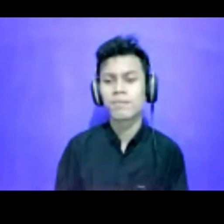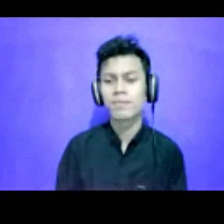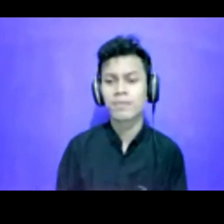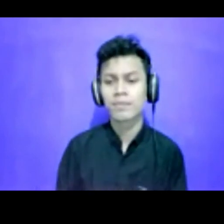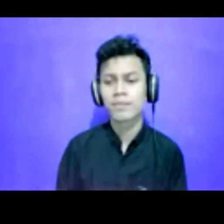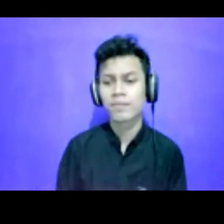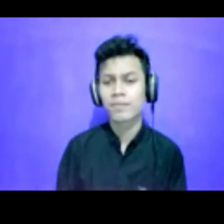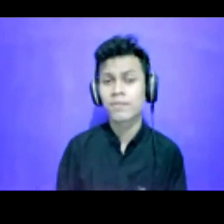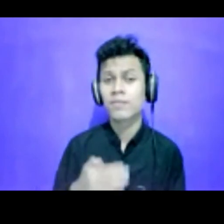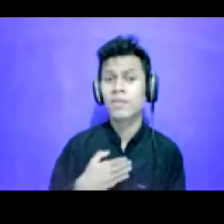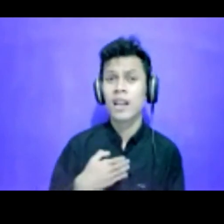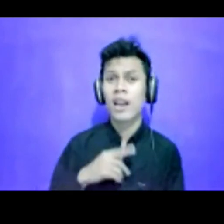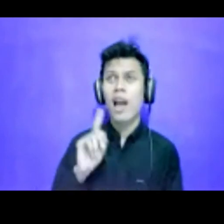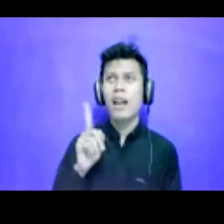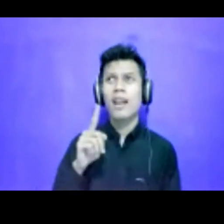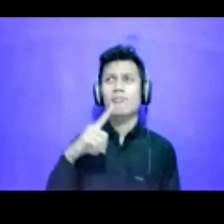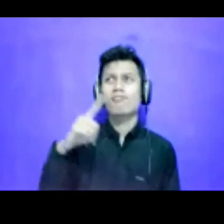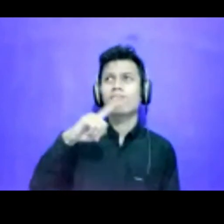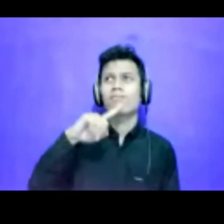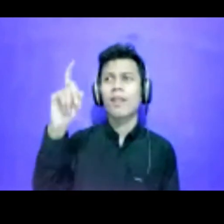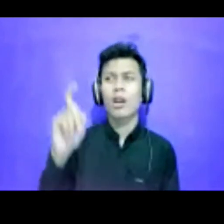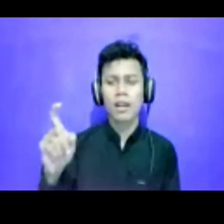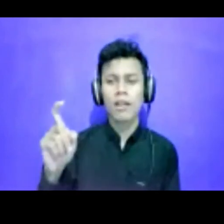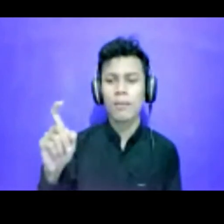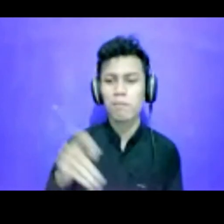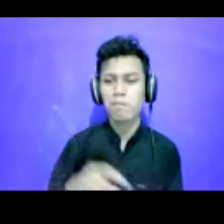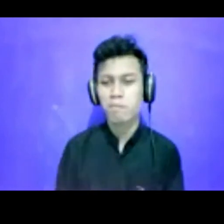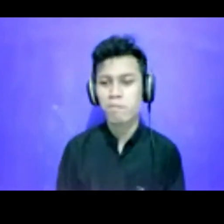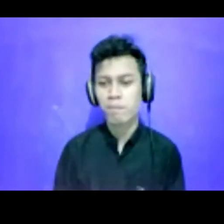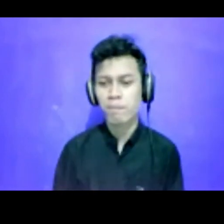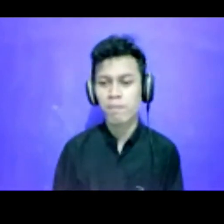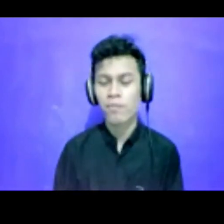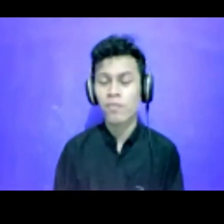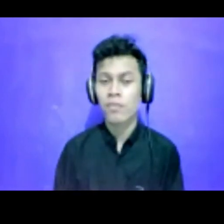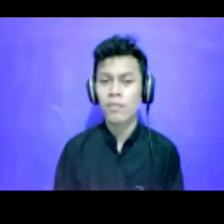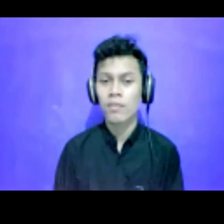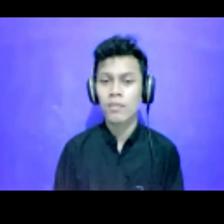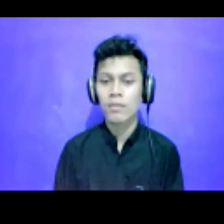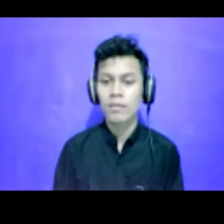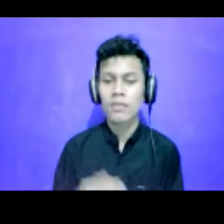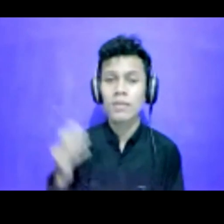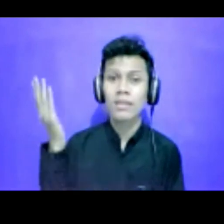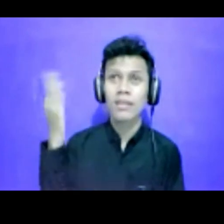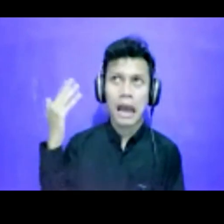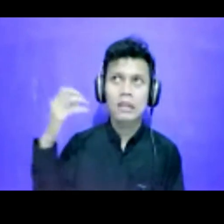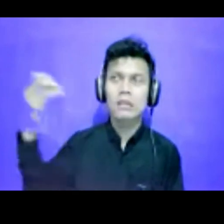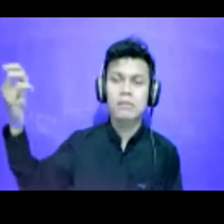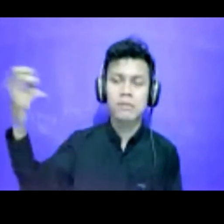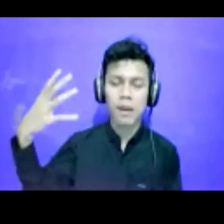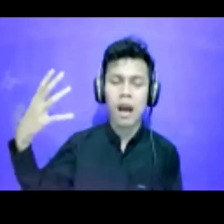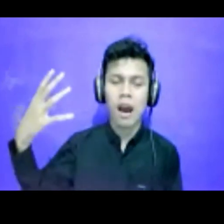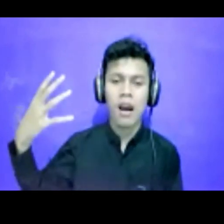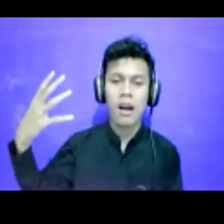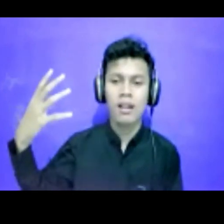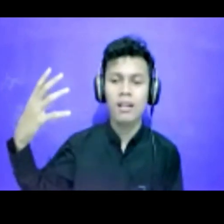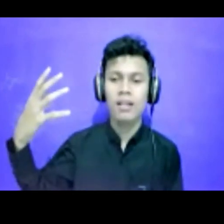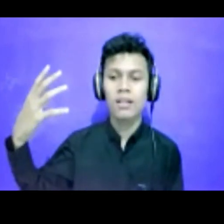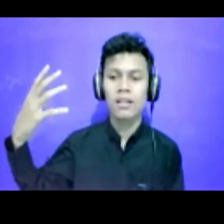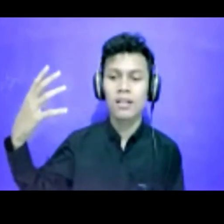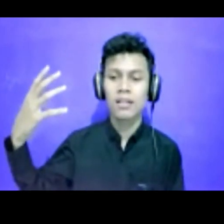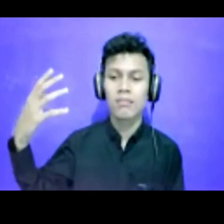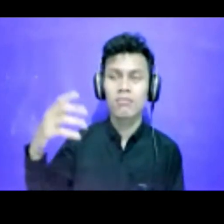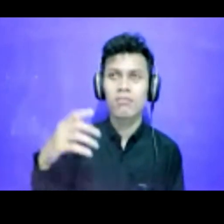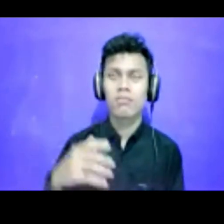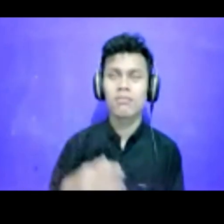Saya punya satu pertanyaan begini. Tadi kan sempat disebut juga bahwa, kalau